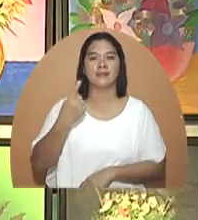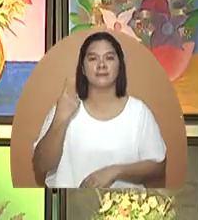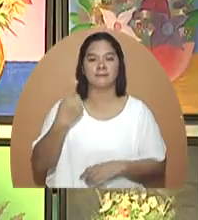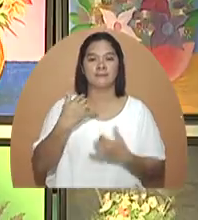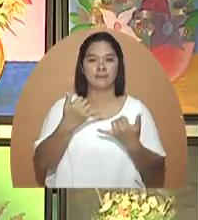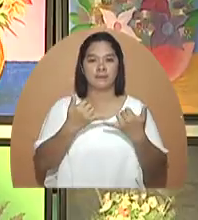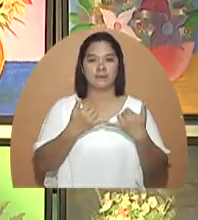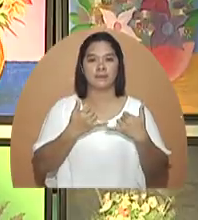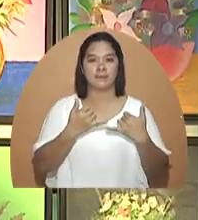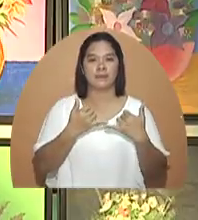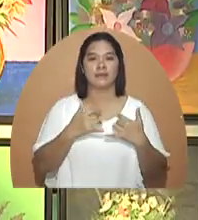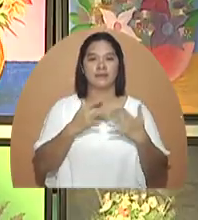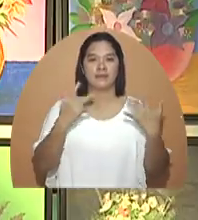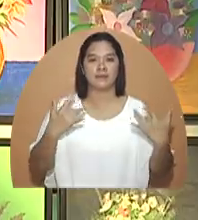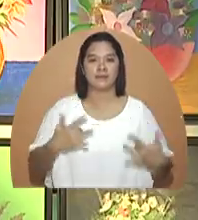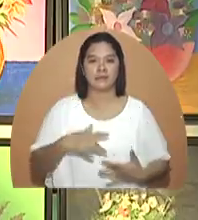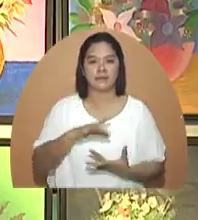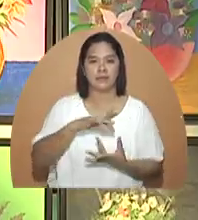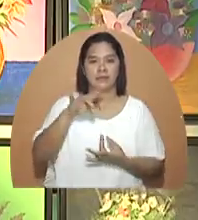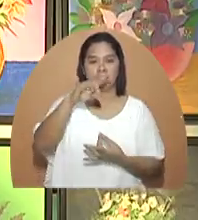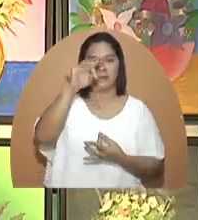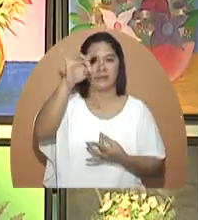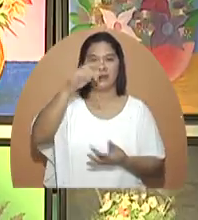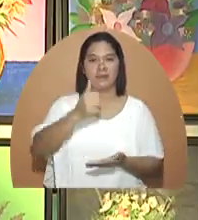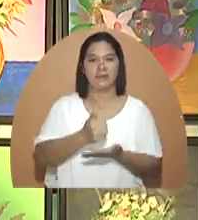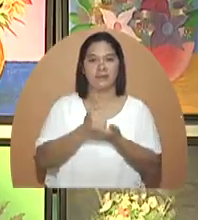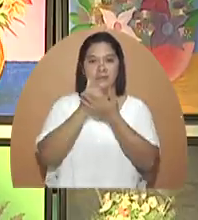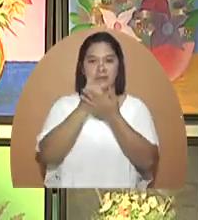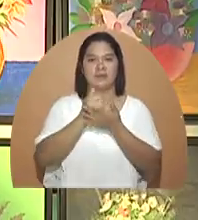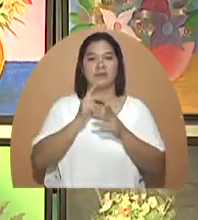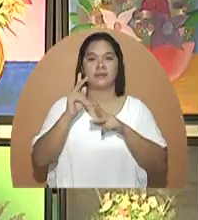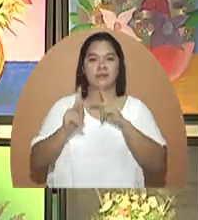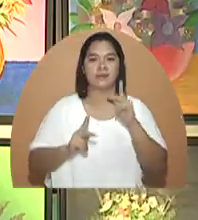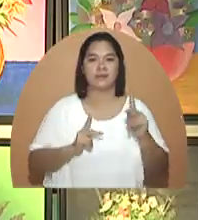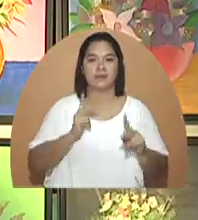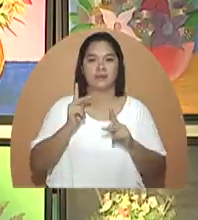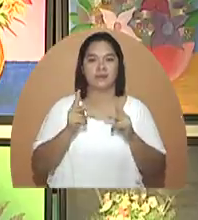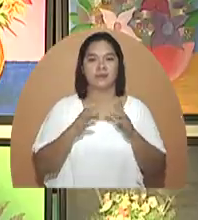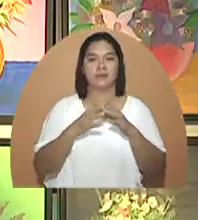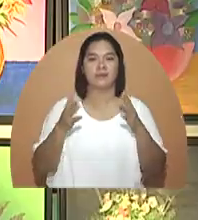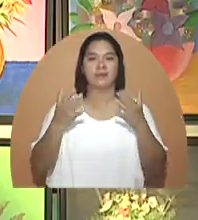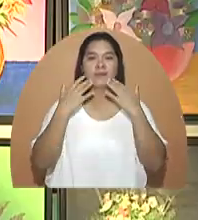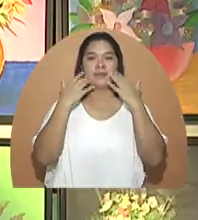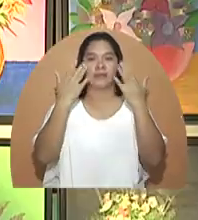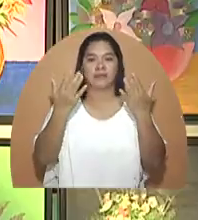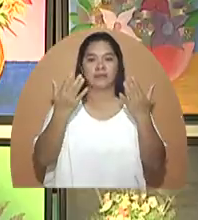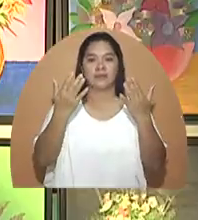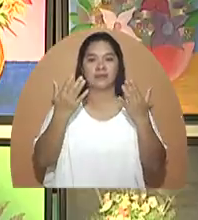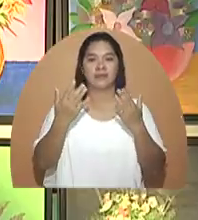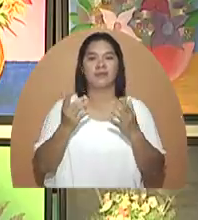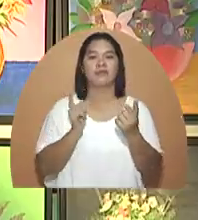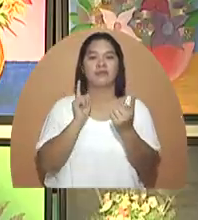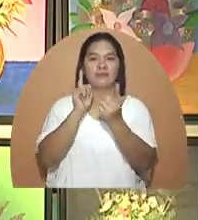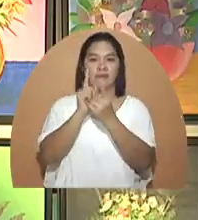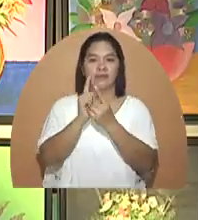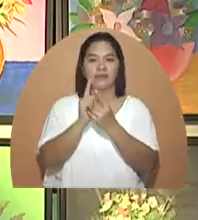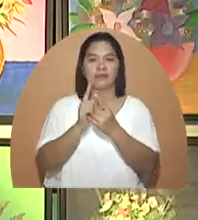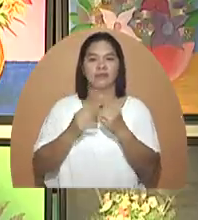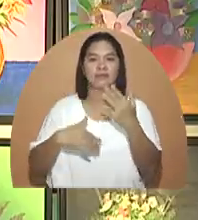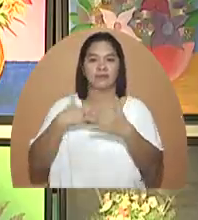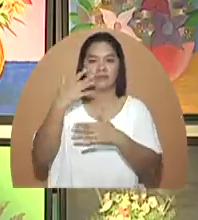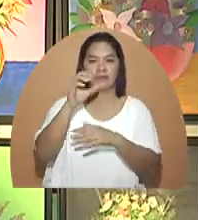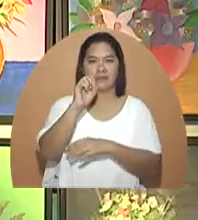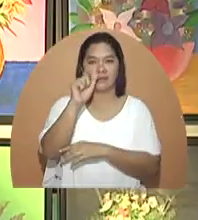Lagi natin isa puso ang diwa ng pagtulong sa kapwa. Maraming salamat at